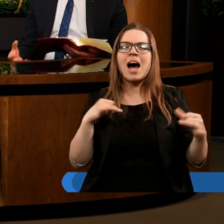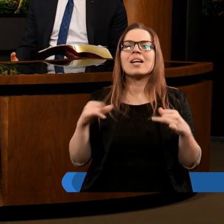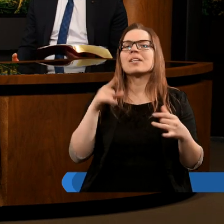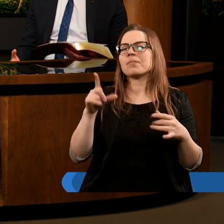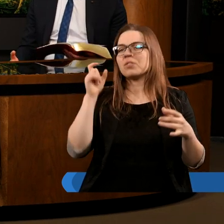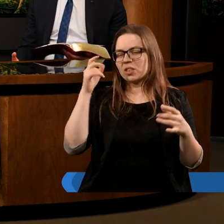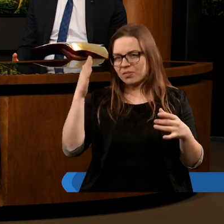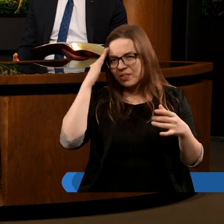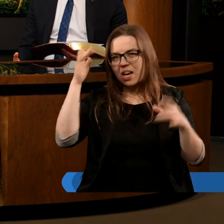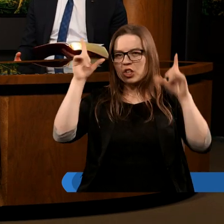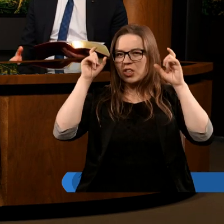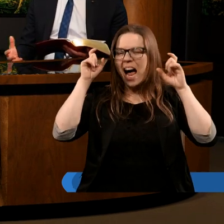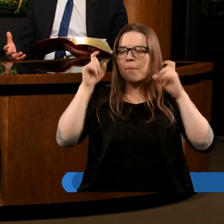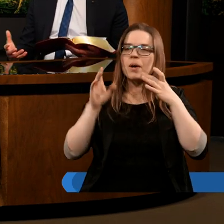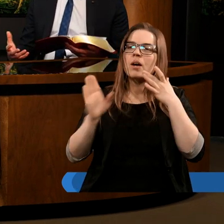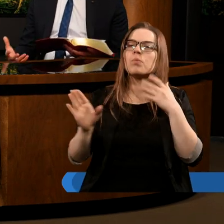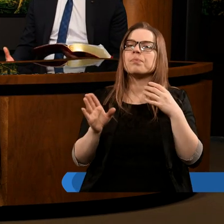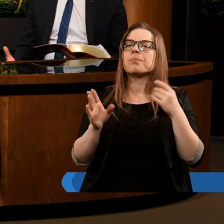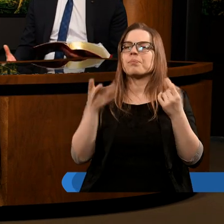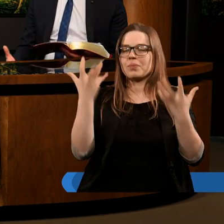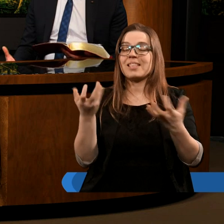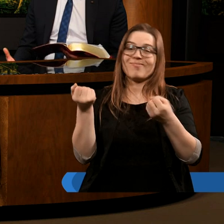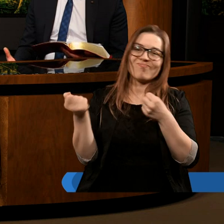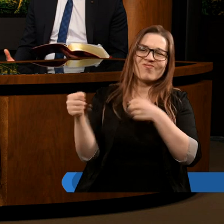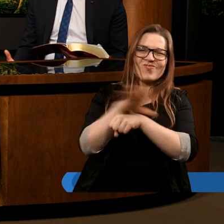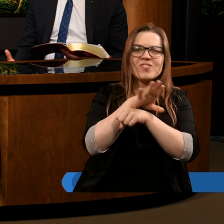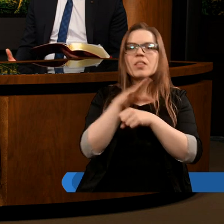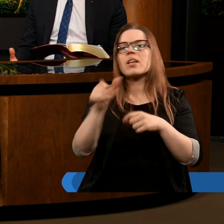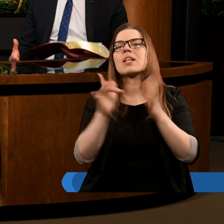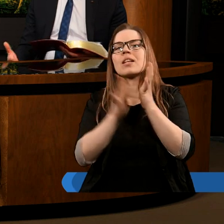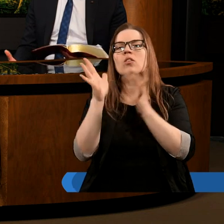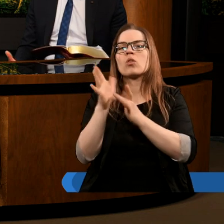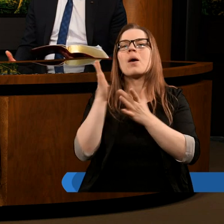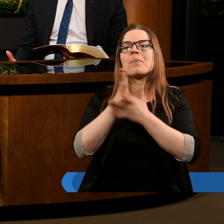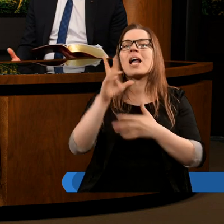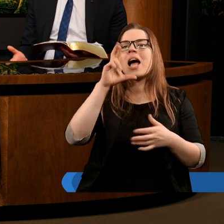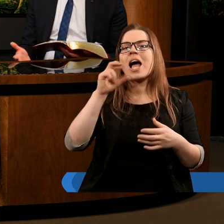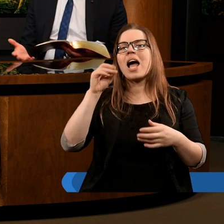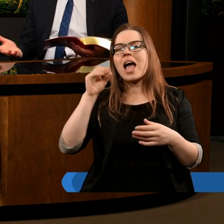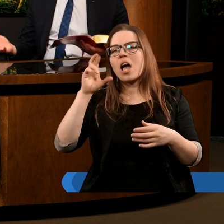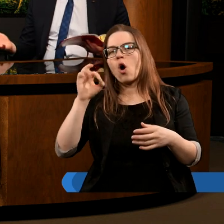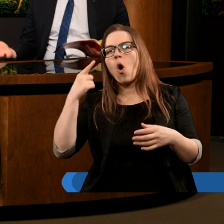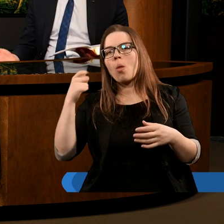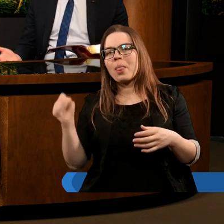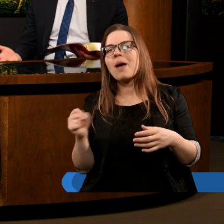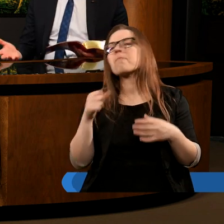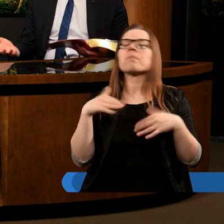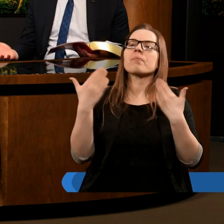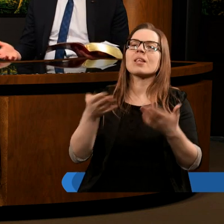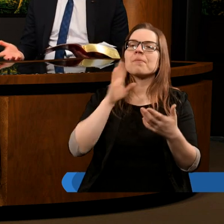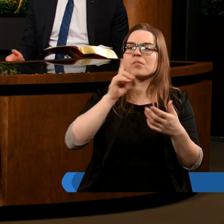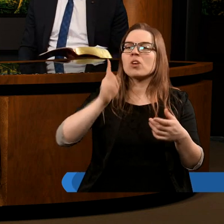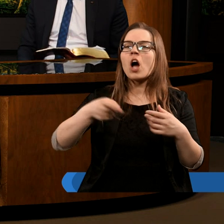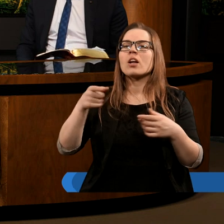więc szatan, diabeł, próbuje na początku zgładzić Jezusa Chrystusa przez Heroda. Wydaje dekret